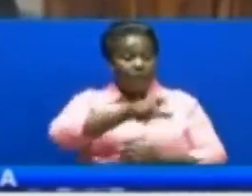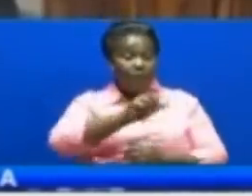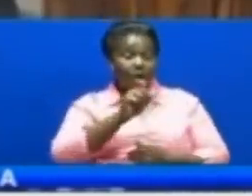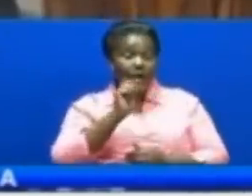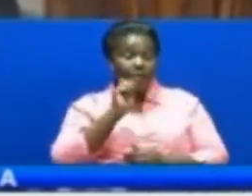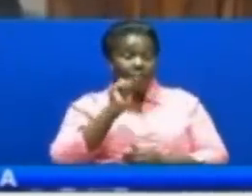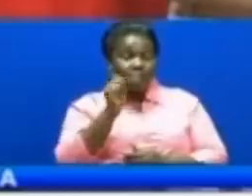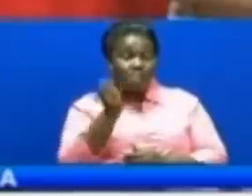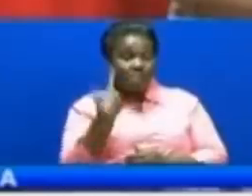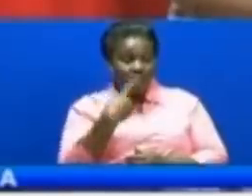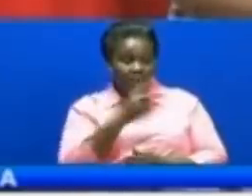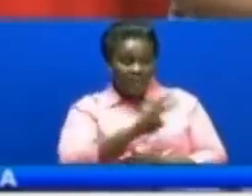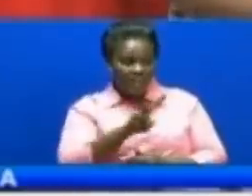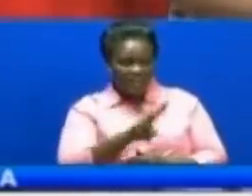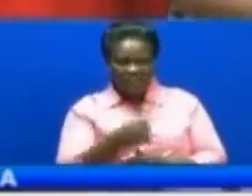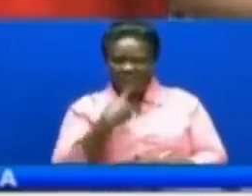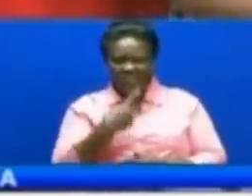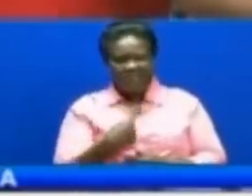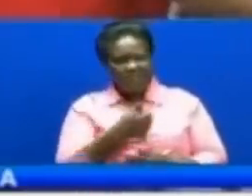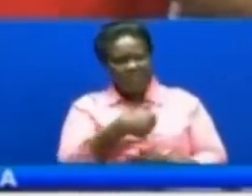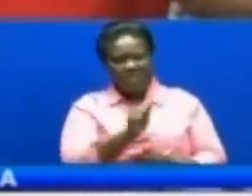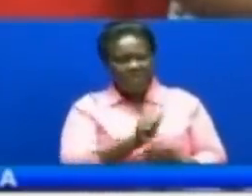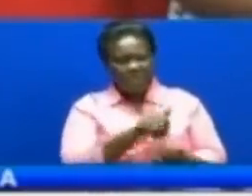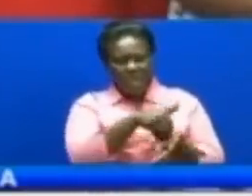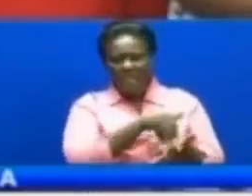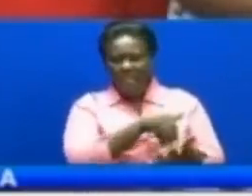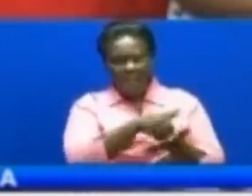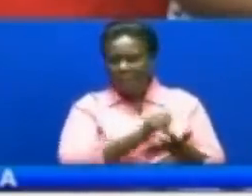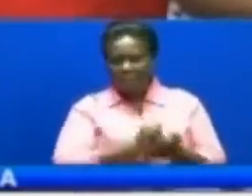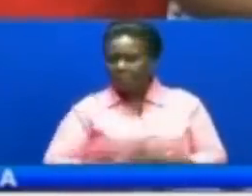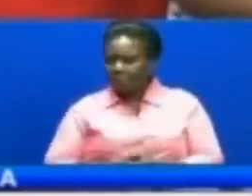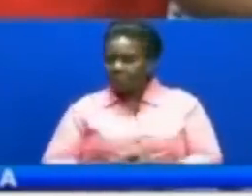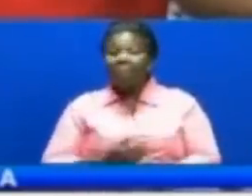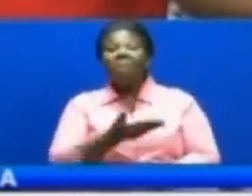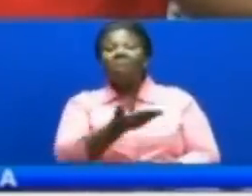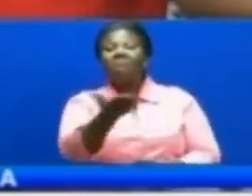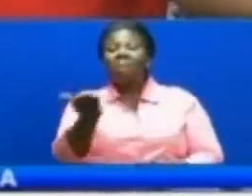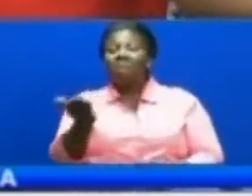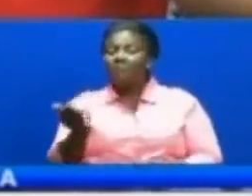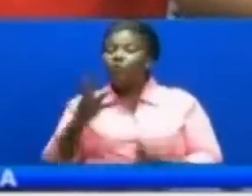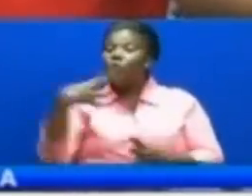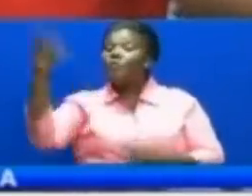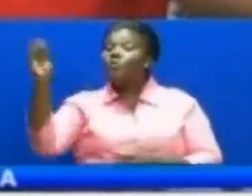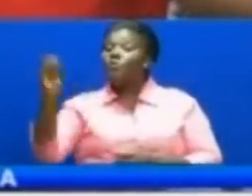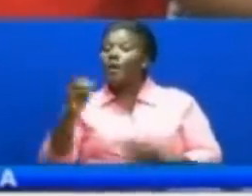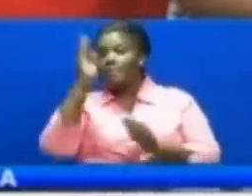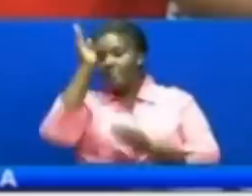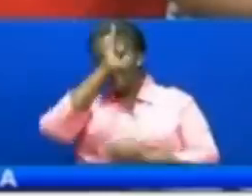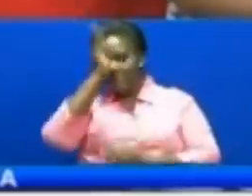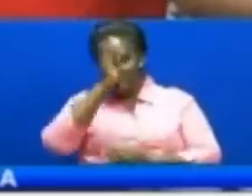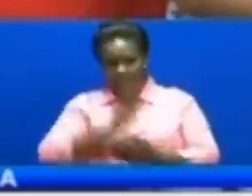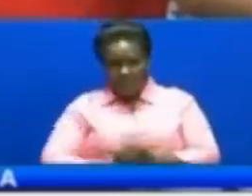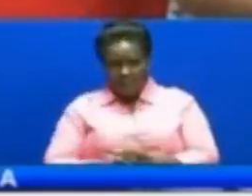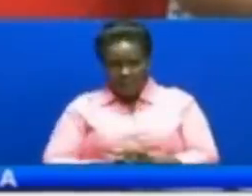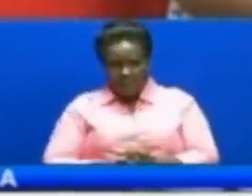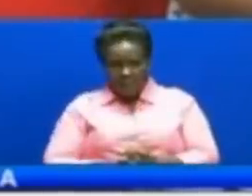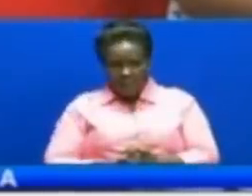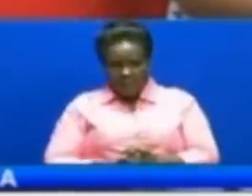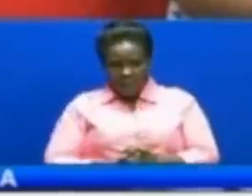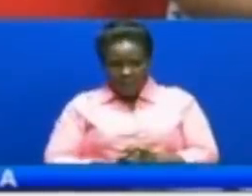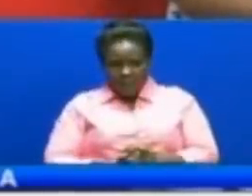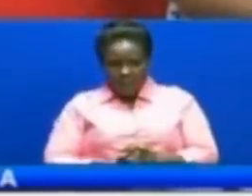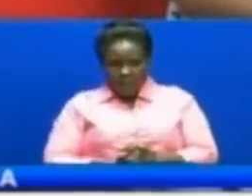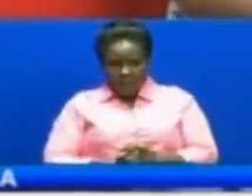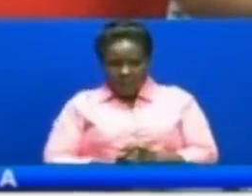vyunguzi hao Watu hao wameondoka mapema Ingekua ni atari kwa chama sana Wangeondoka wakati tayari